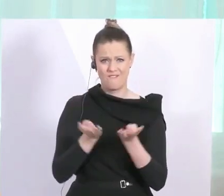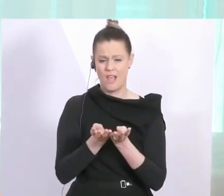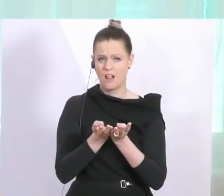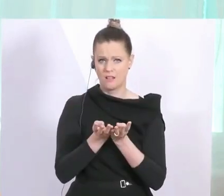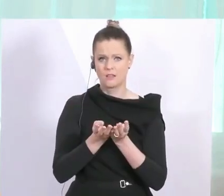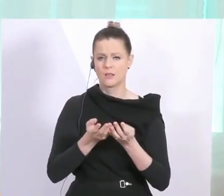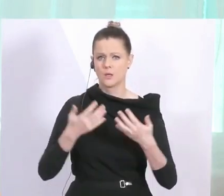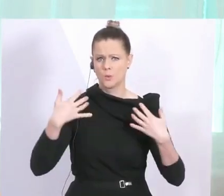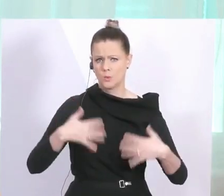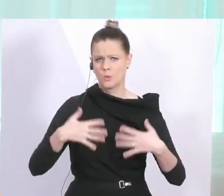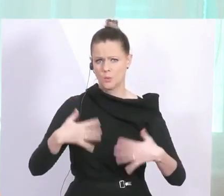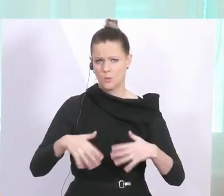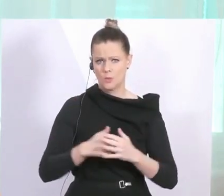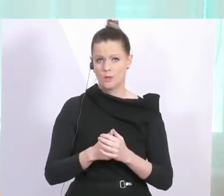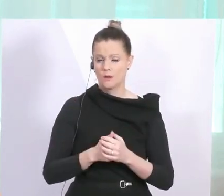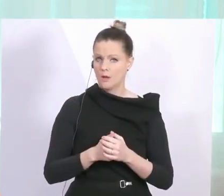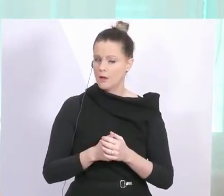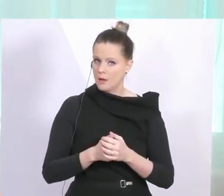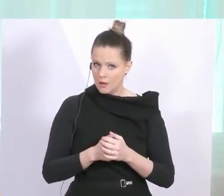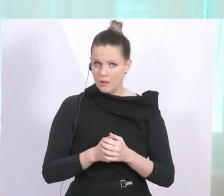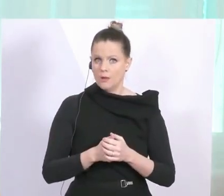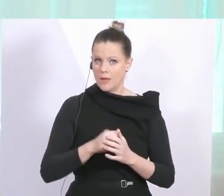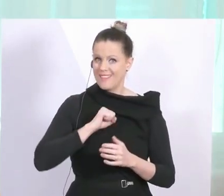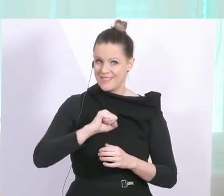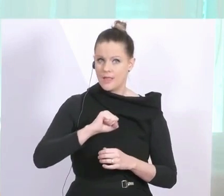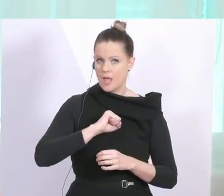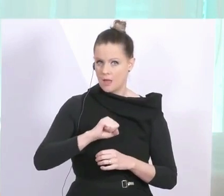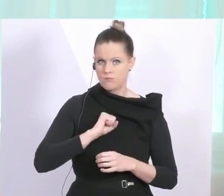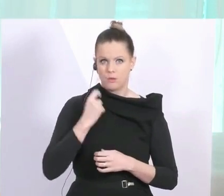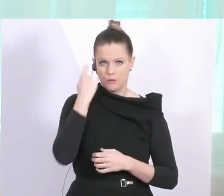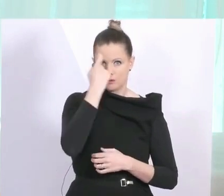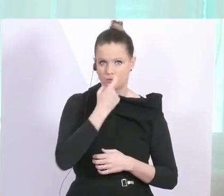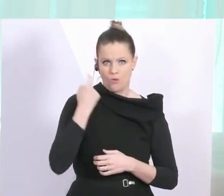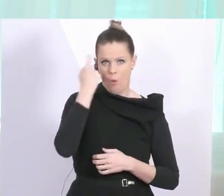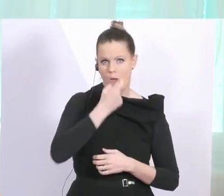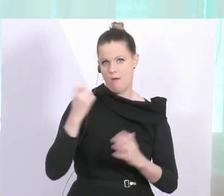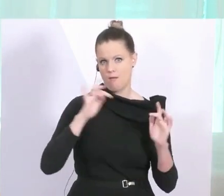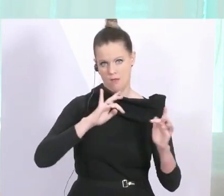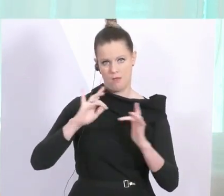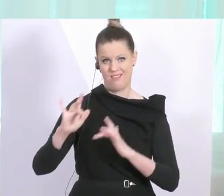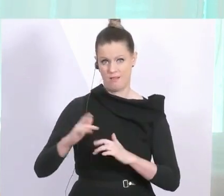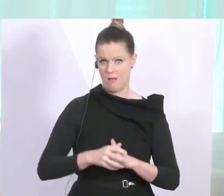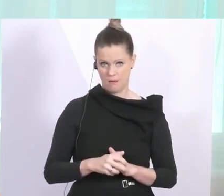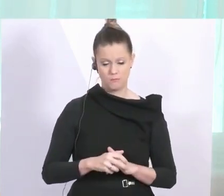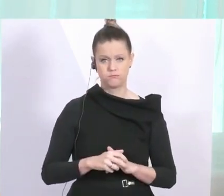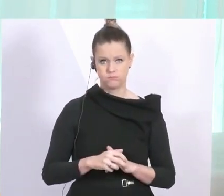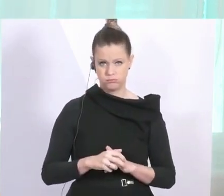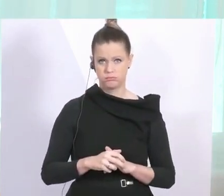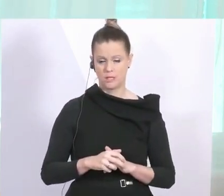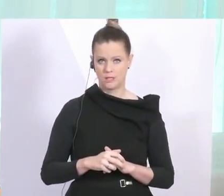geht in einem besorgniserregenden Tempo voran. In einem besorgniserregenden Tempo erinnern Sie sich,